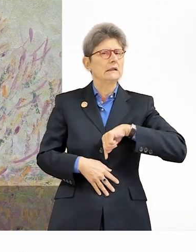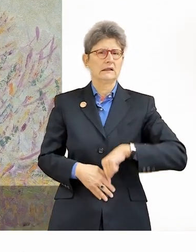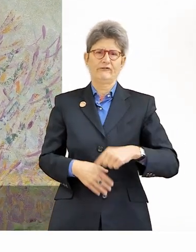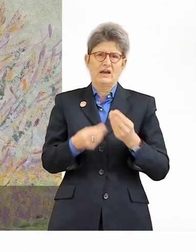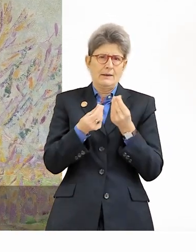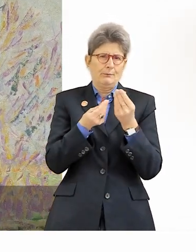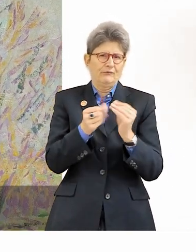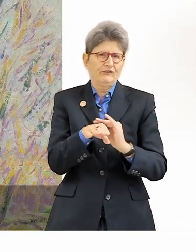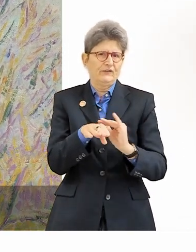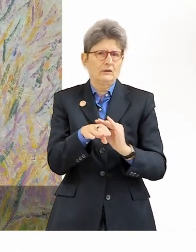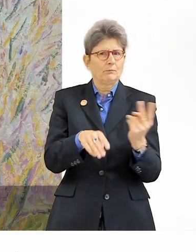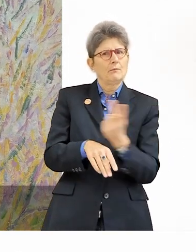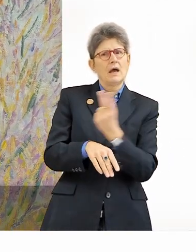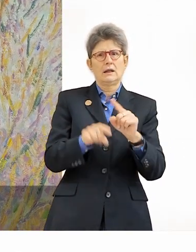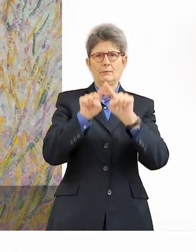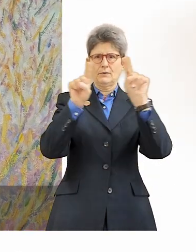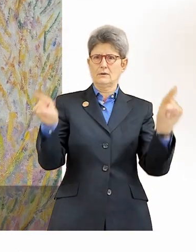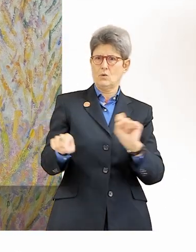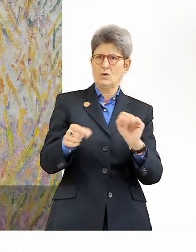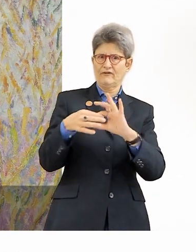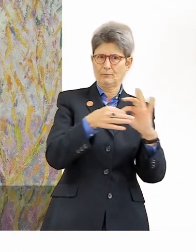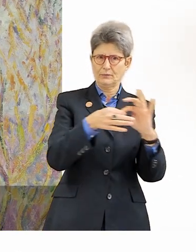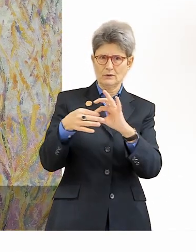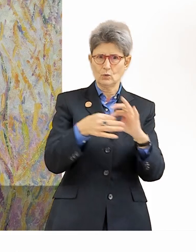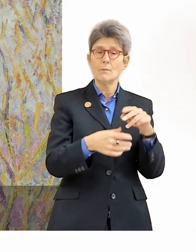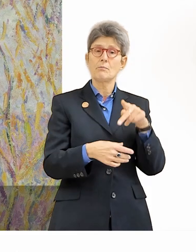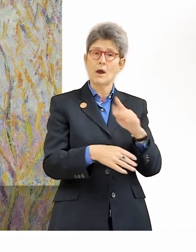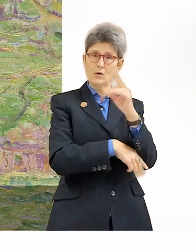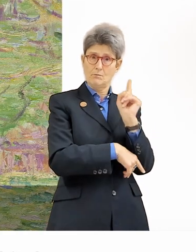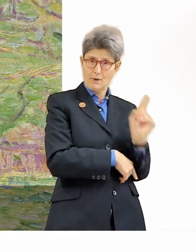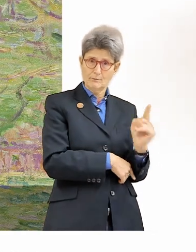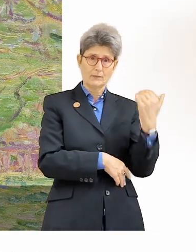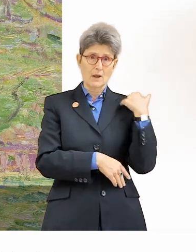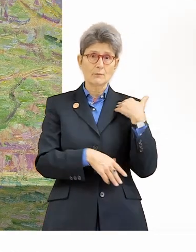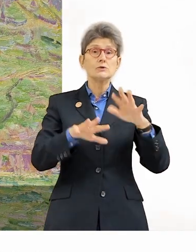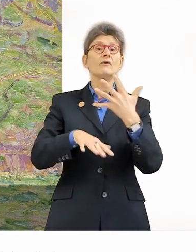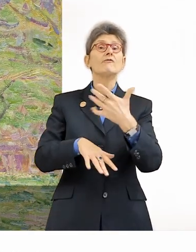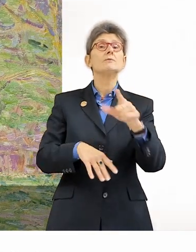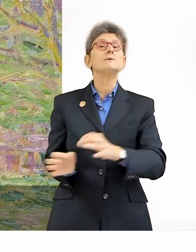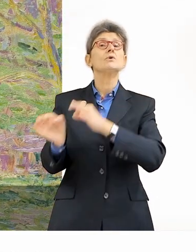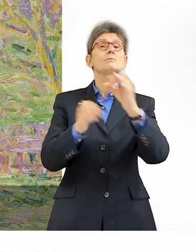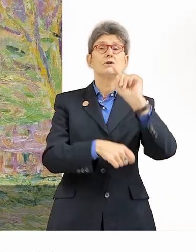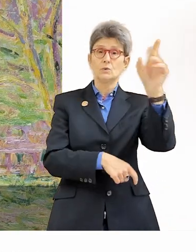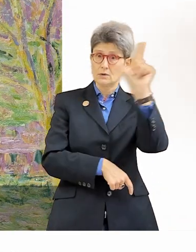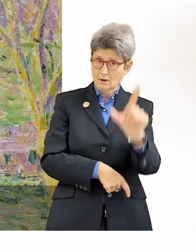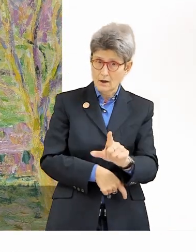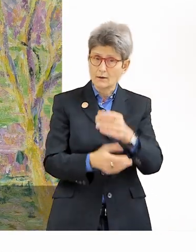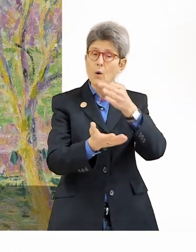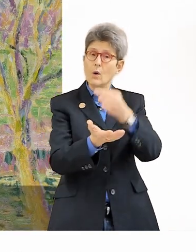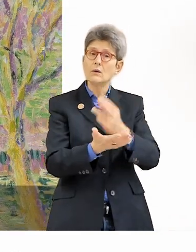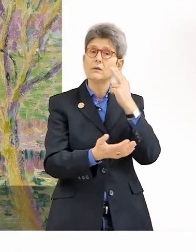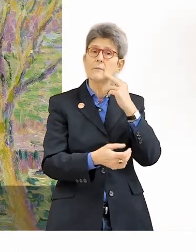die System- und Gesetzmäßigkeit und tiefe Empfindung zugleich zeigt und miteinander verbindet.